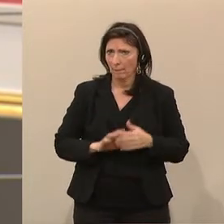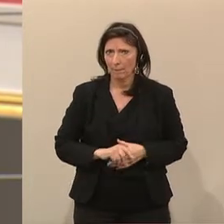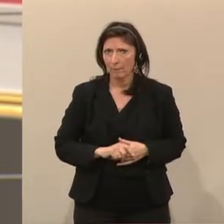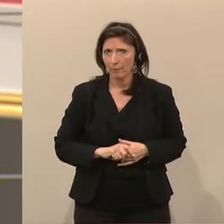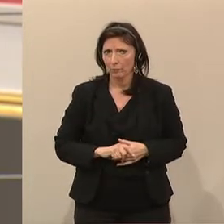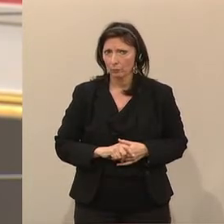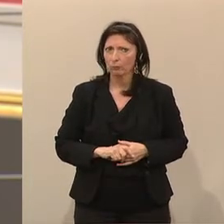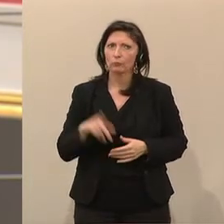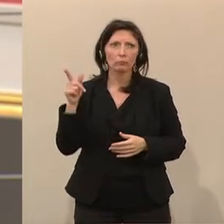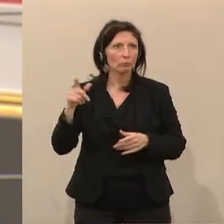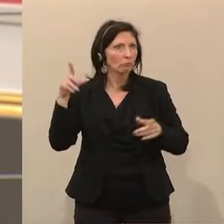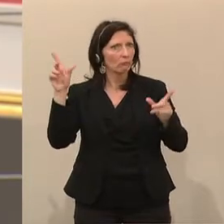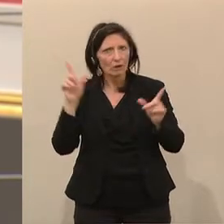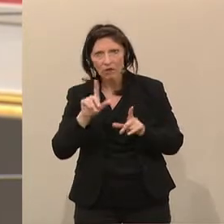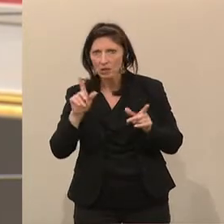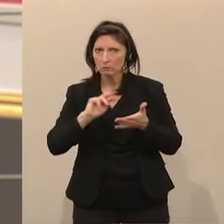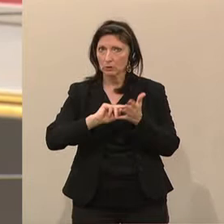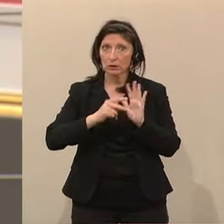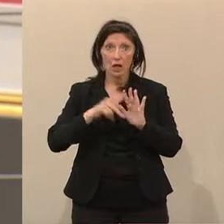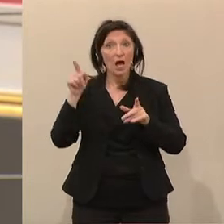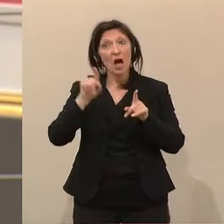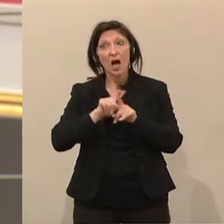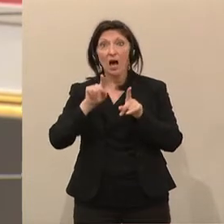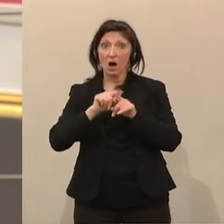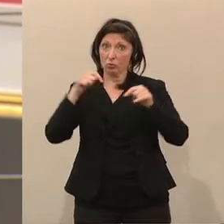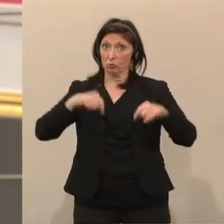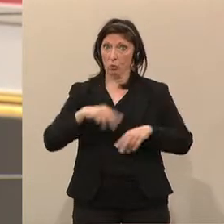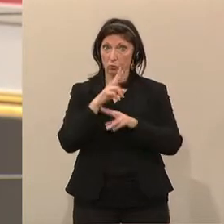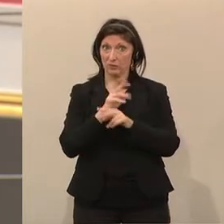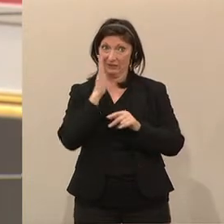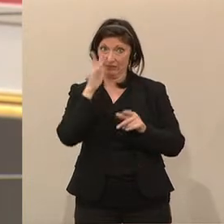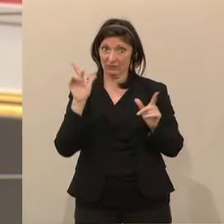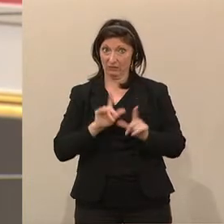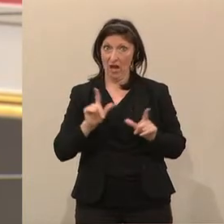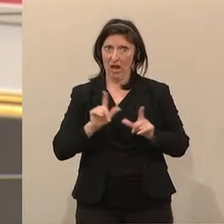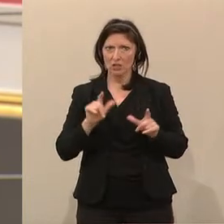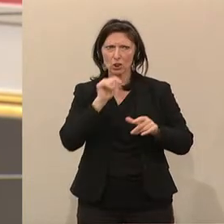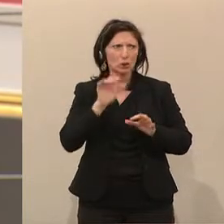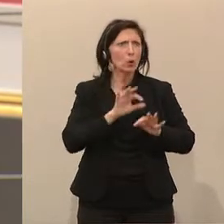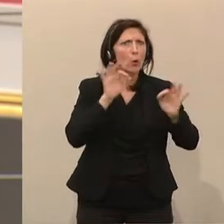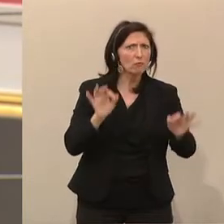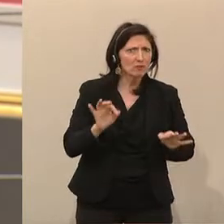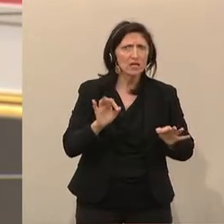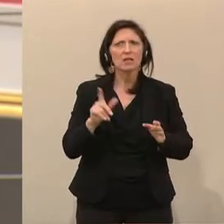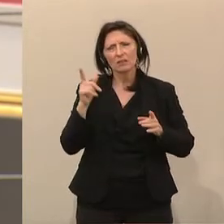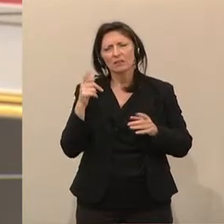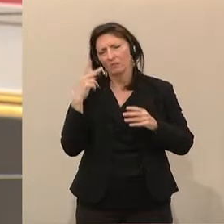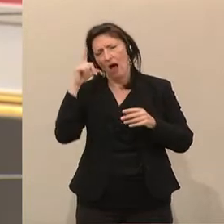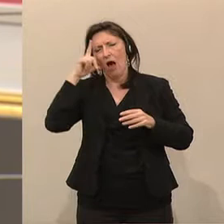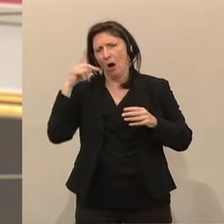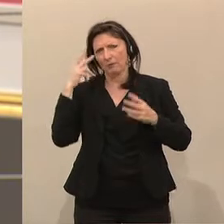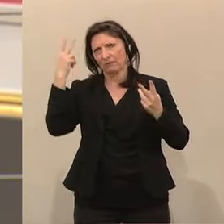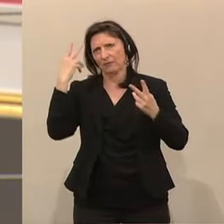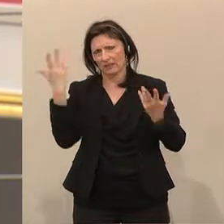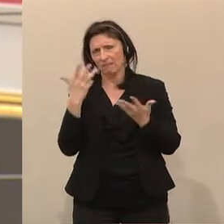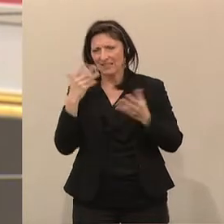Die geplanten Events, informellen Räte, die auch in Österreich stattfinden werden. Und natürlich auch die inhaltliche Abstimmung wird da ein Schwerpunkt sein. Und